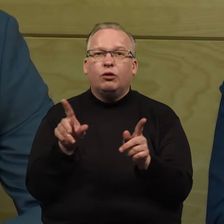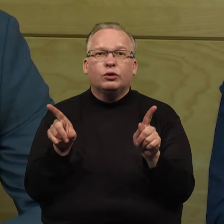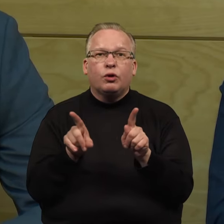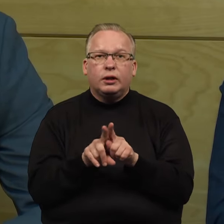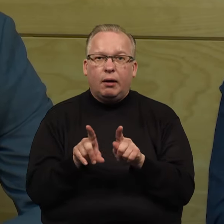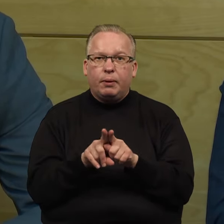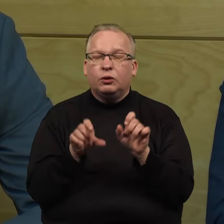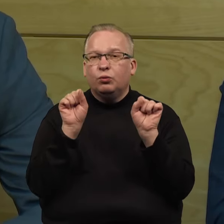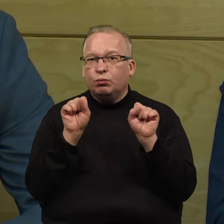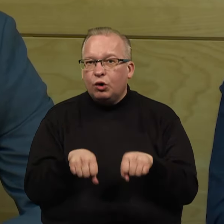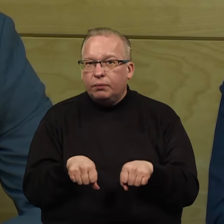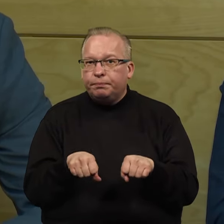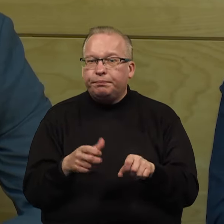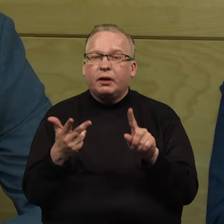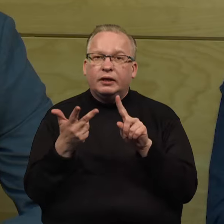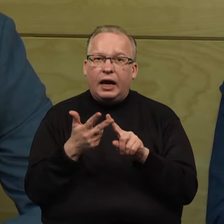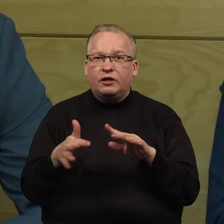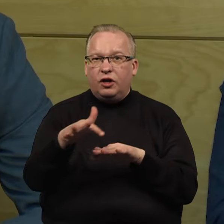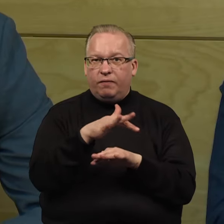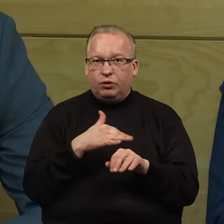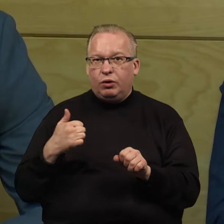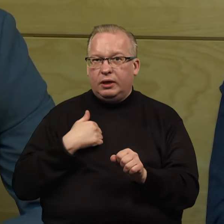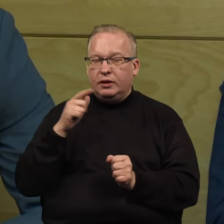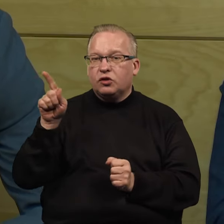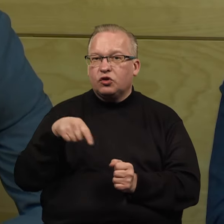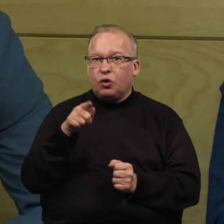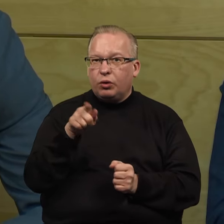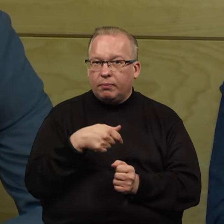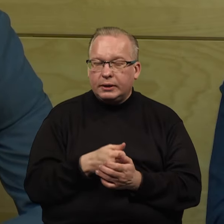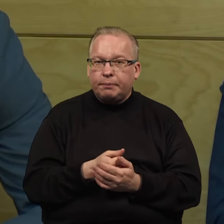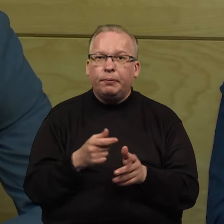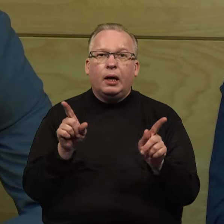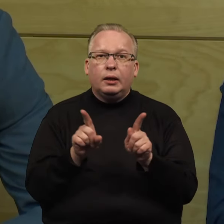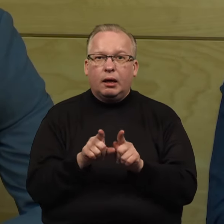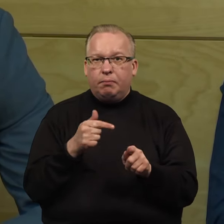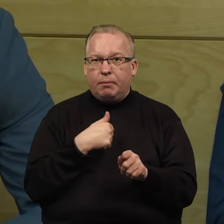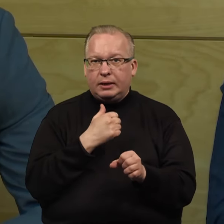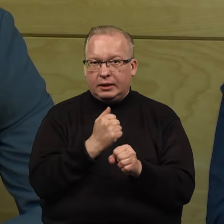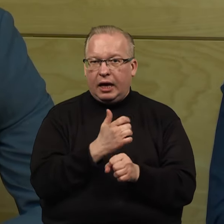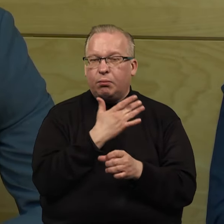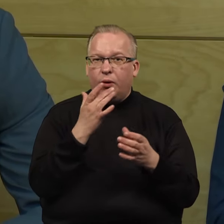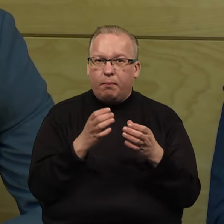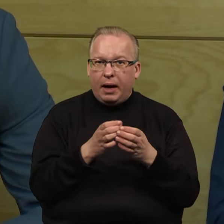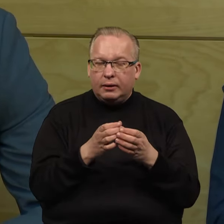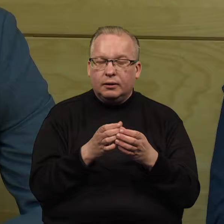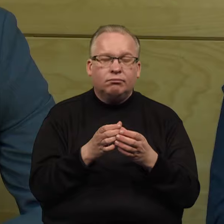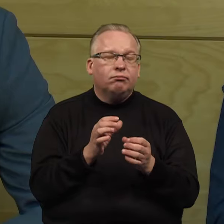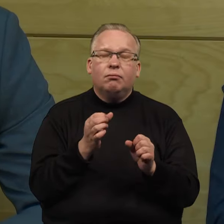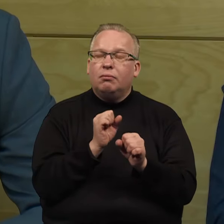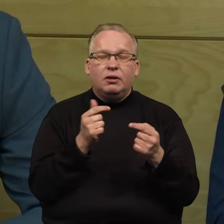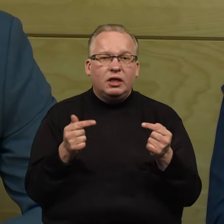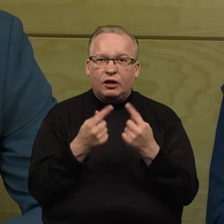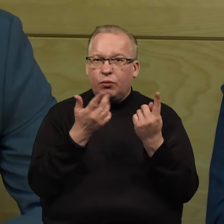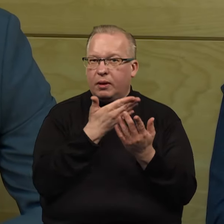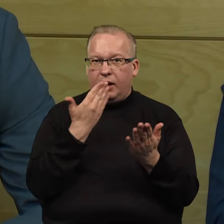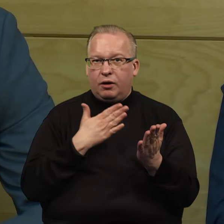kaip ir dar, galima sakyti, teisingai ir trečia, visuotinis šaukimas. Tai visuotiniam šaukimui mes, kaip darau partijos frakciją ir partiją, nepritariam, to nėra mūsų